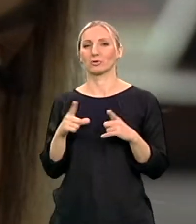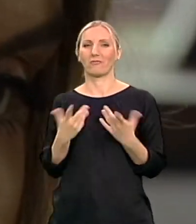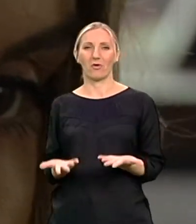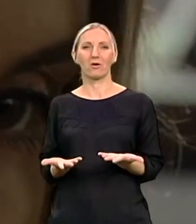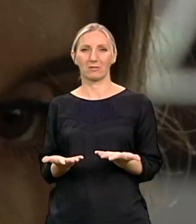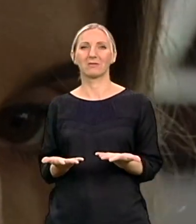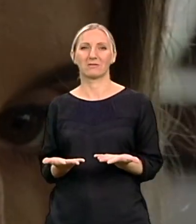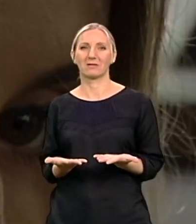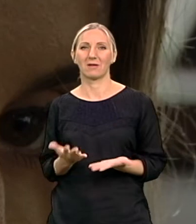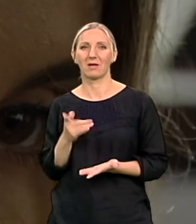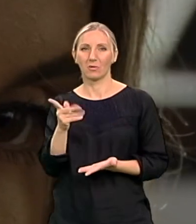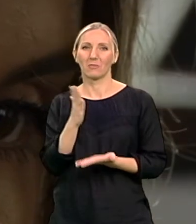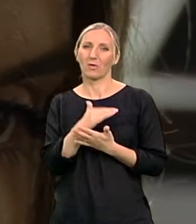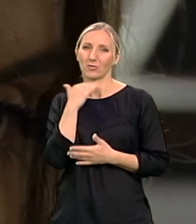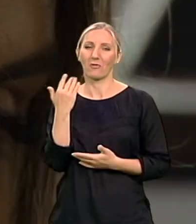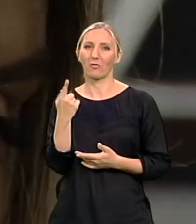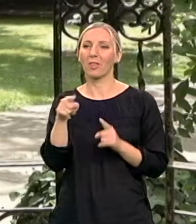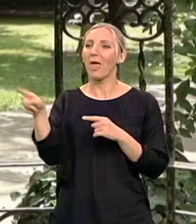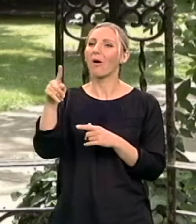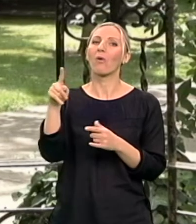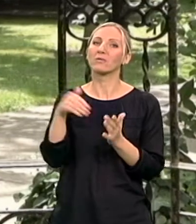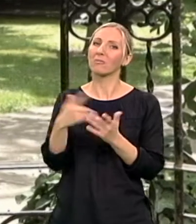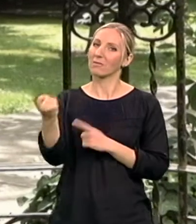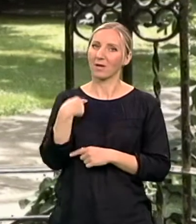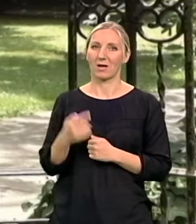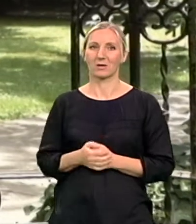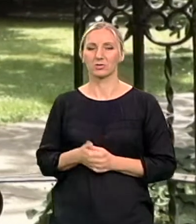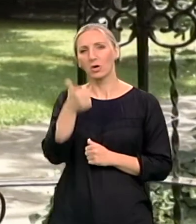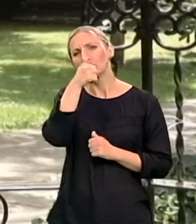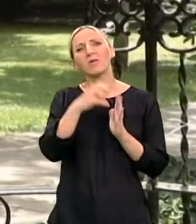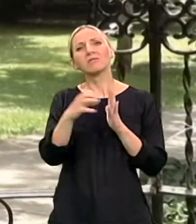trenutku. Šta je bilo to dalje? Ti odlaziš u Rusiju koje godine?